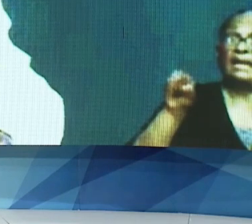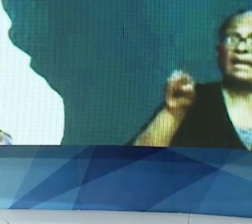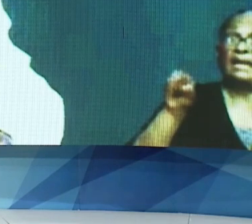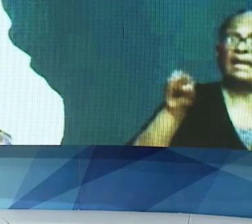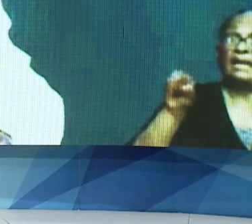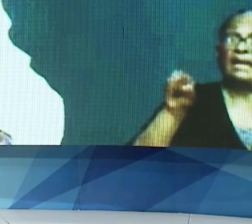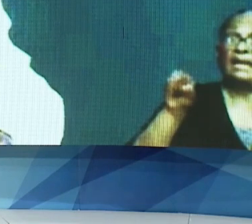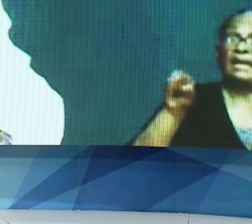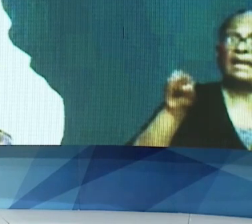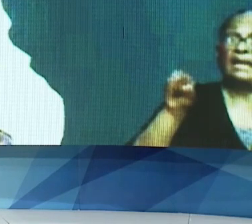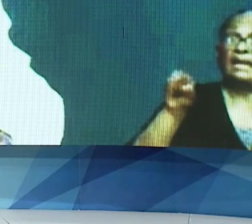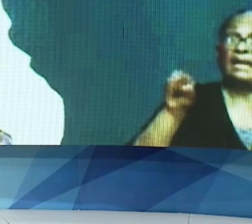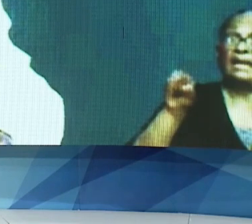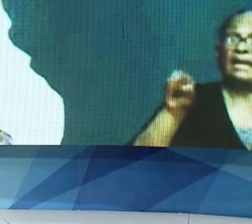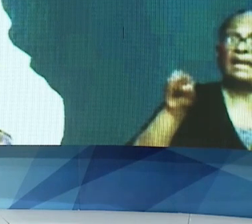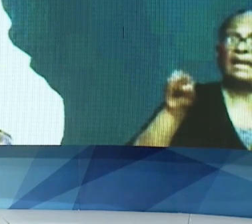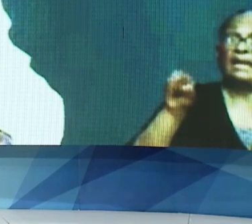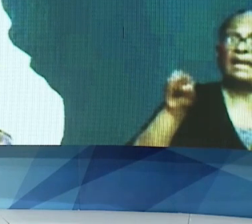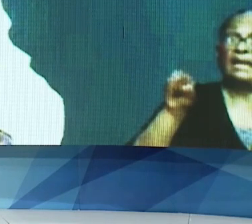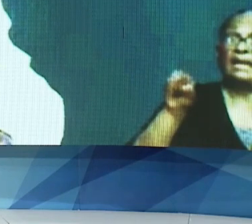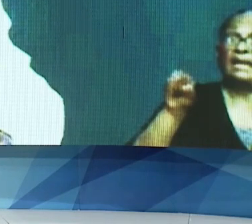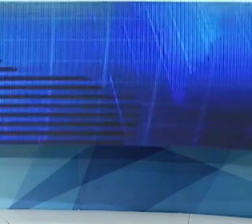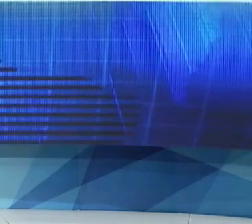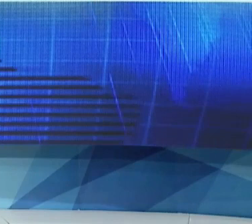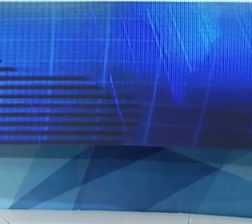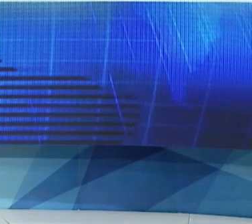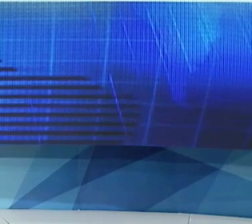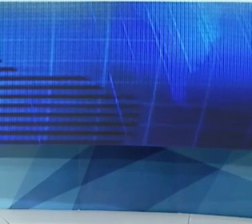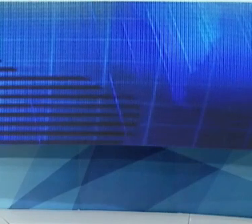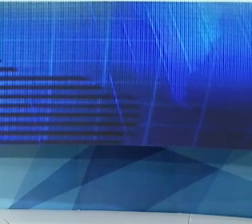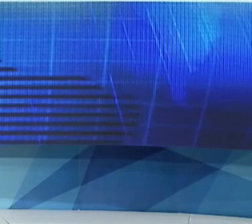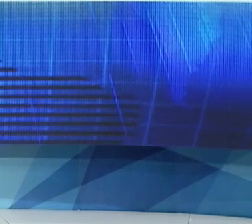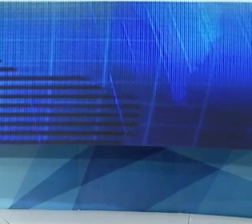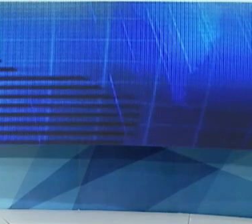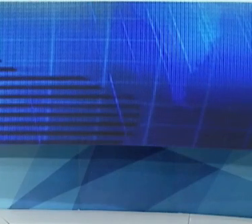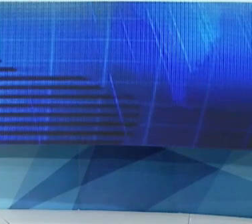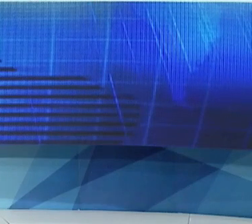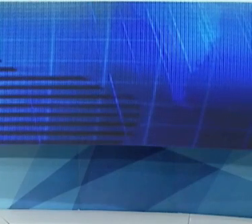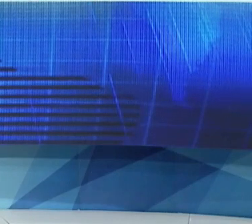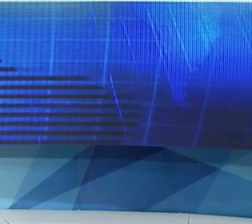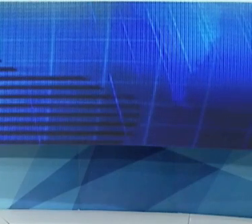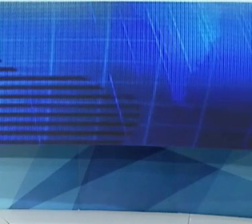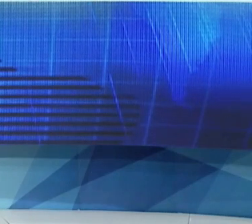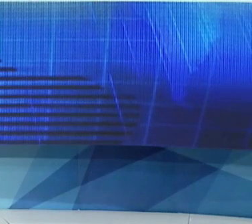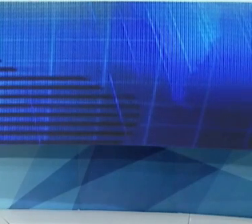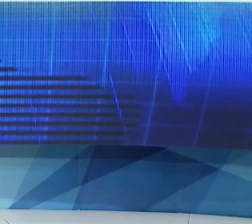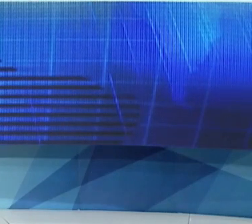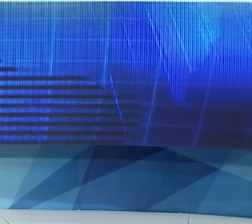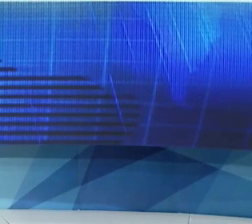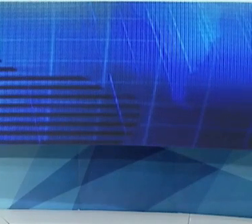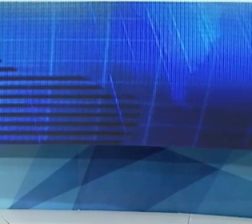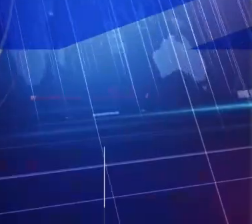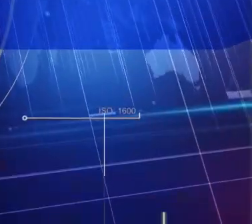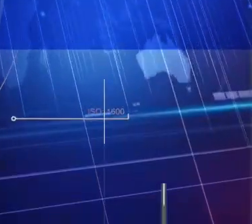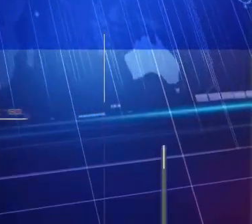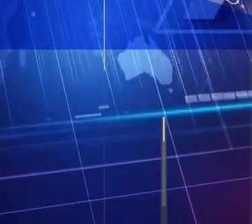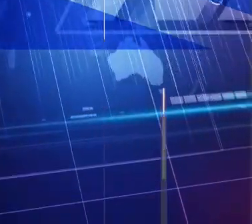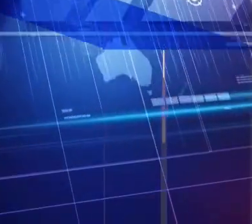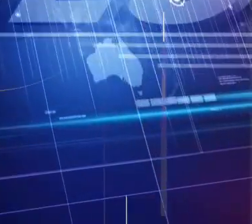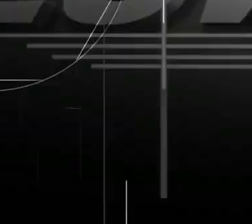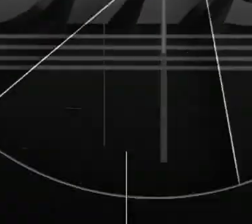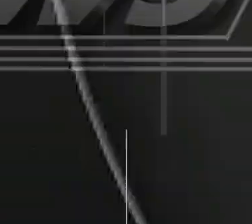op de COVID-19 persconferentie. De medische zending verwacht een toename van COVID-gevallen in het binnenland. TV 2021